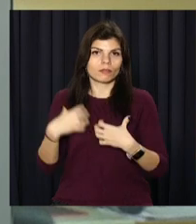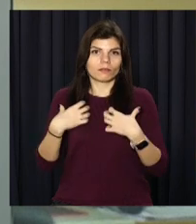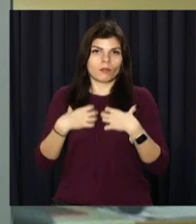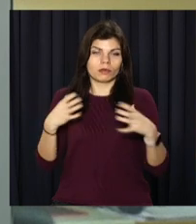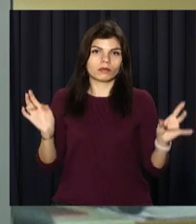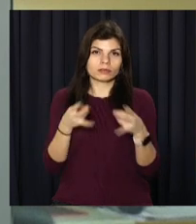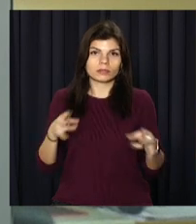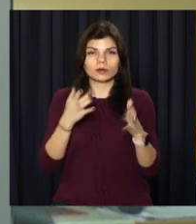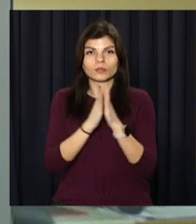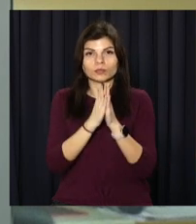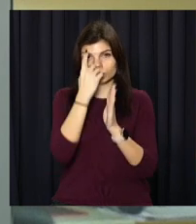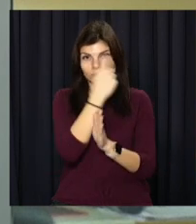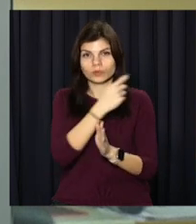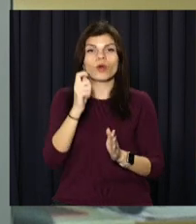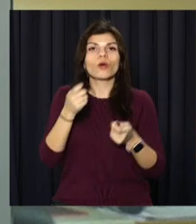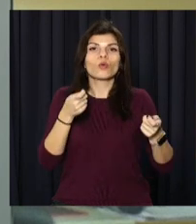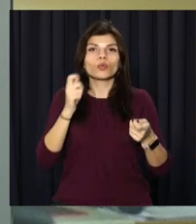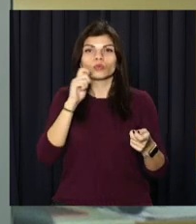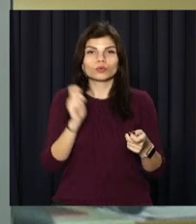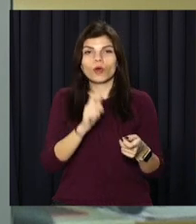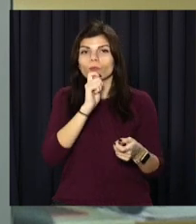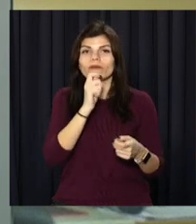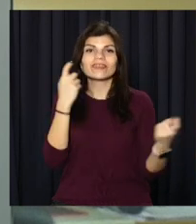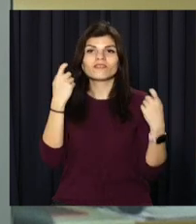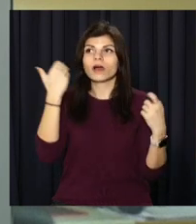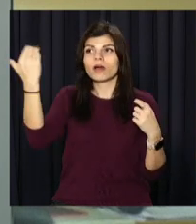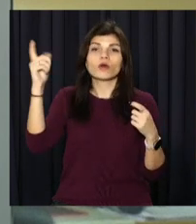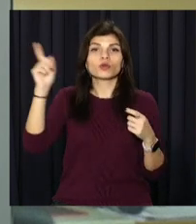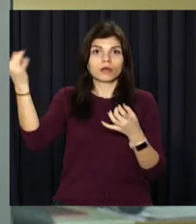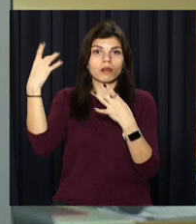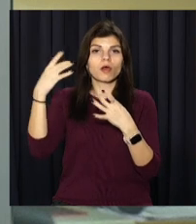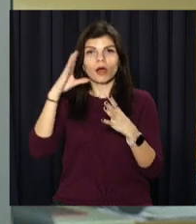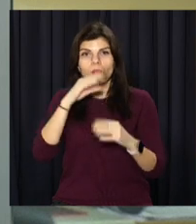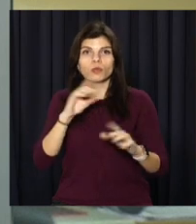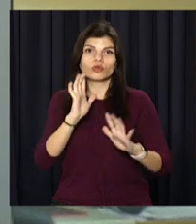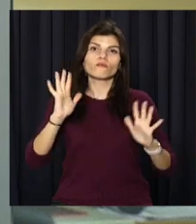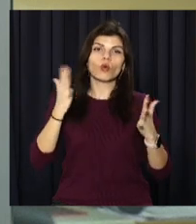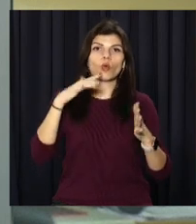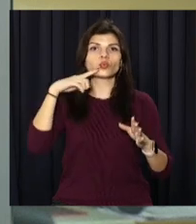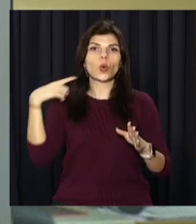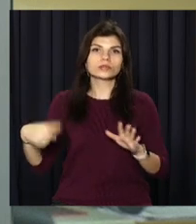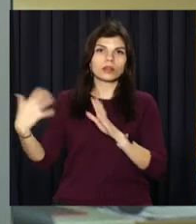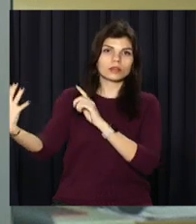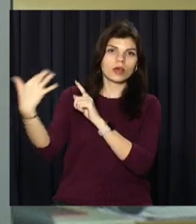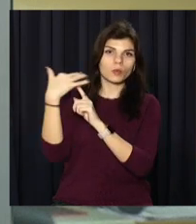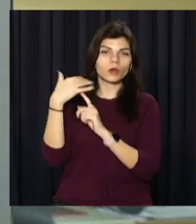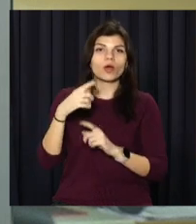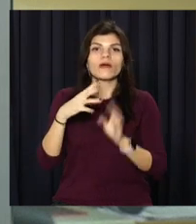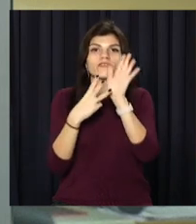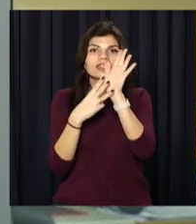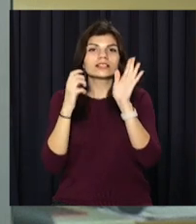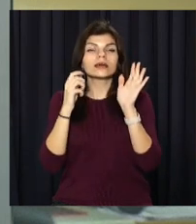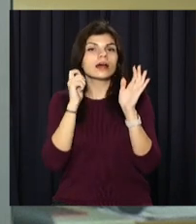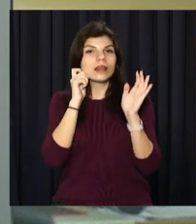До цього закликає керівництво України, коментуючи інформацію щодо можливої агресії Росії. Вісім років українське